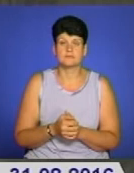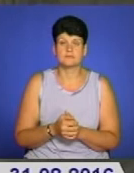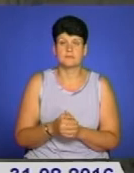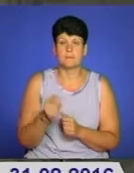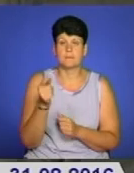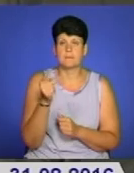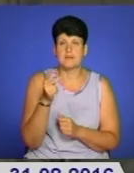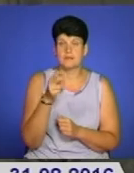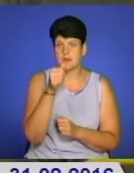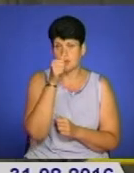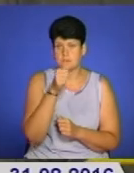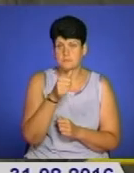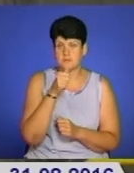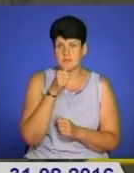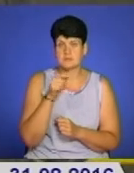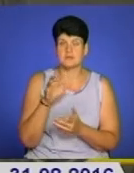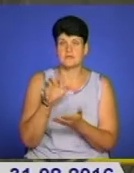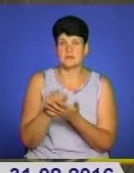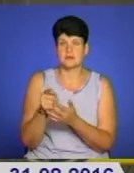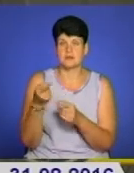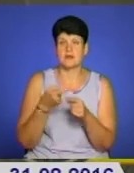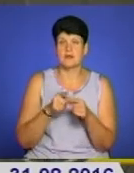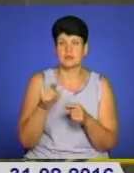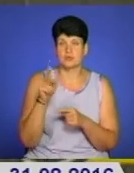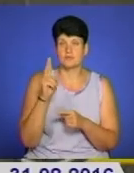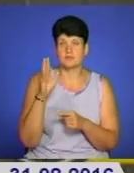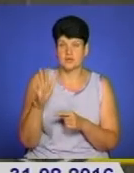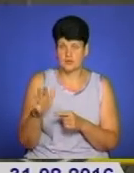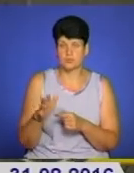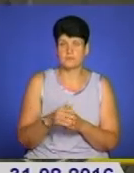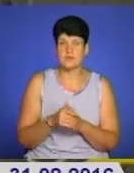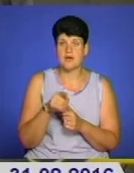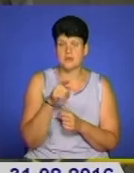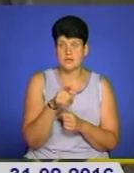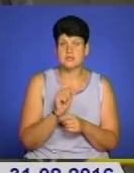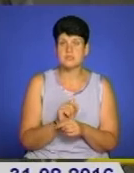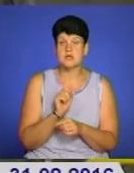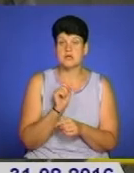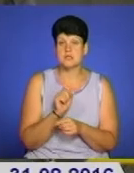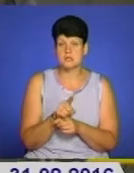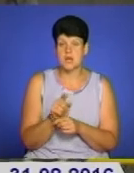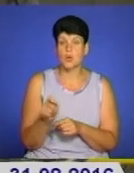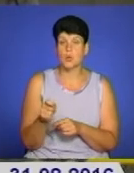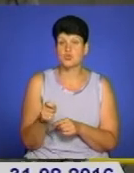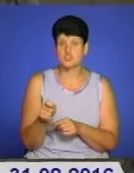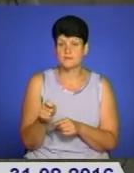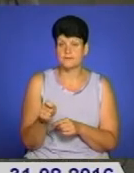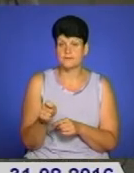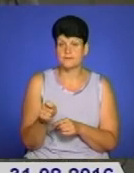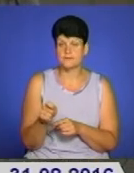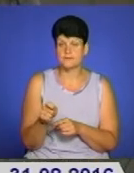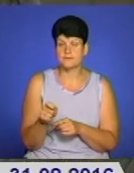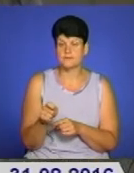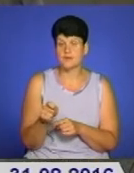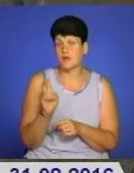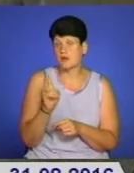зняли цю квартиру. І там хлопці заказали ключі. Ну, так завжди,